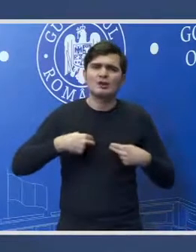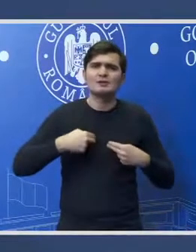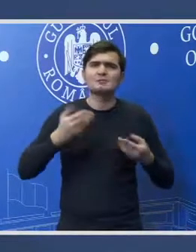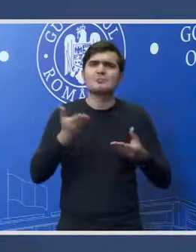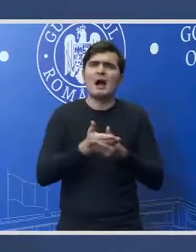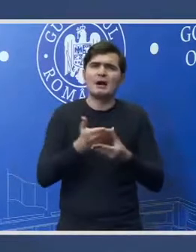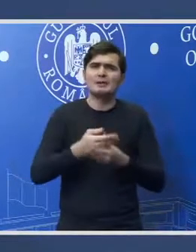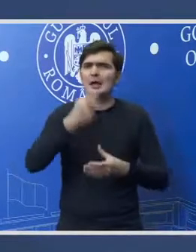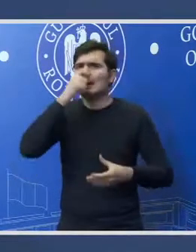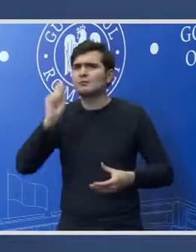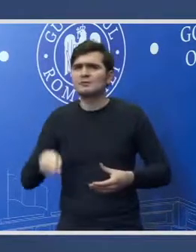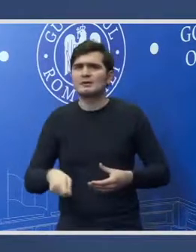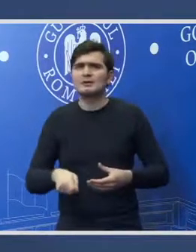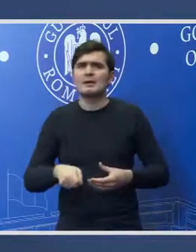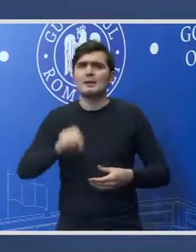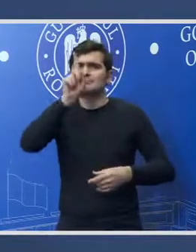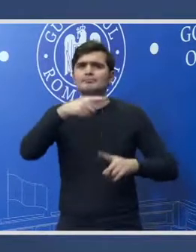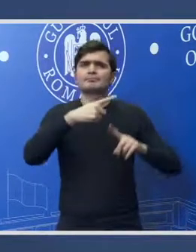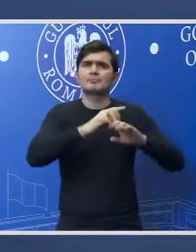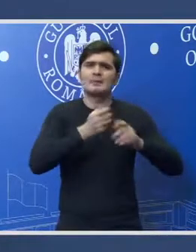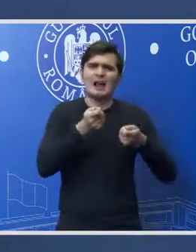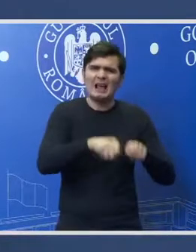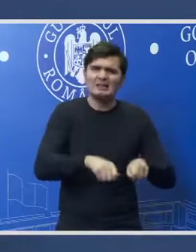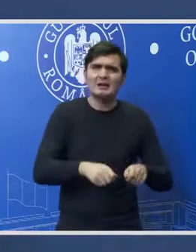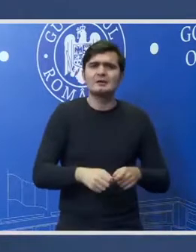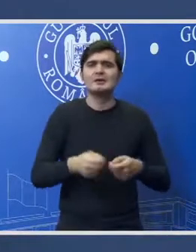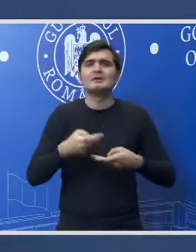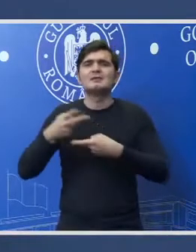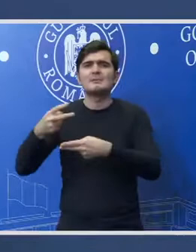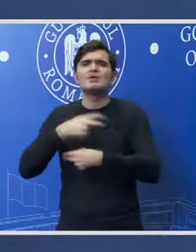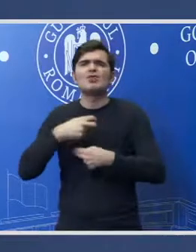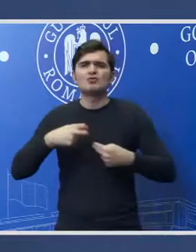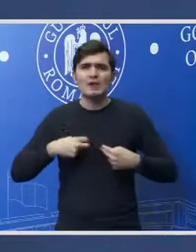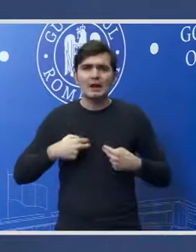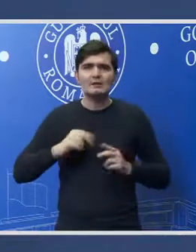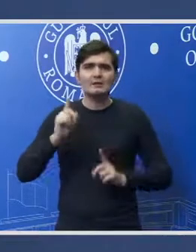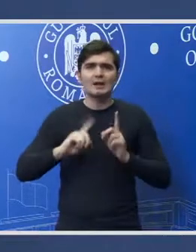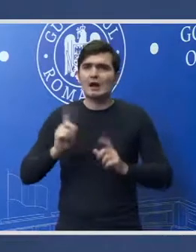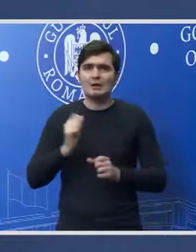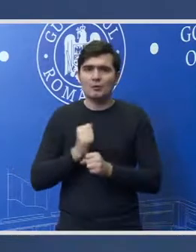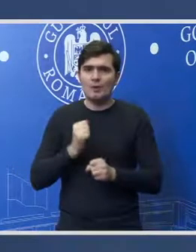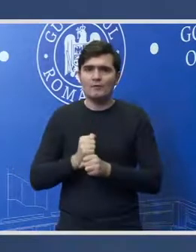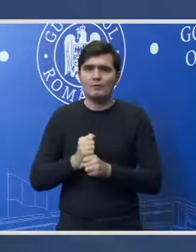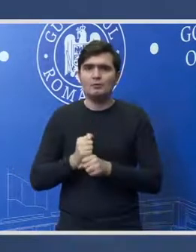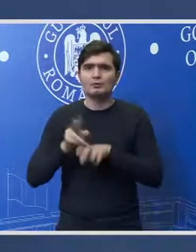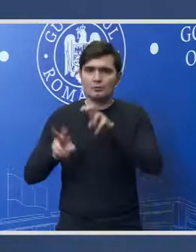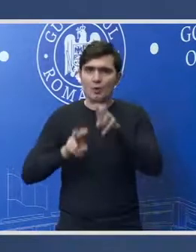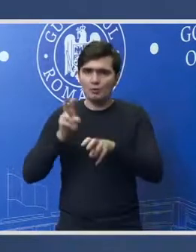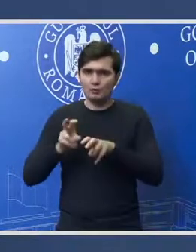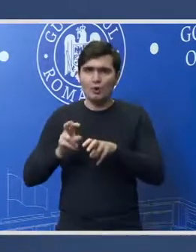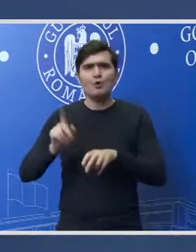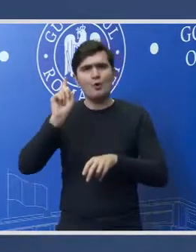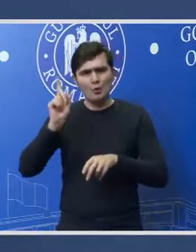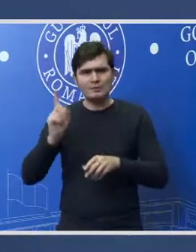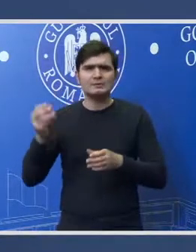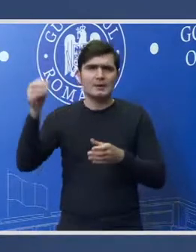renunțările clasările trimiterile în judecată care nu au fost supuse încă unui control vor fi supuse